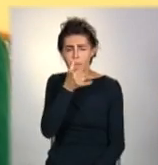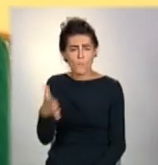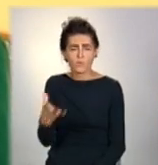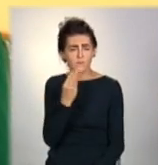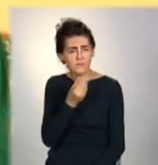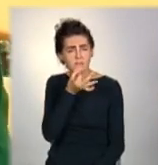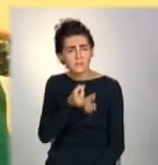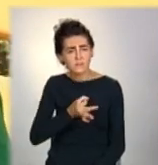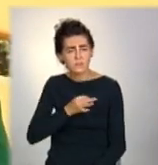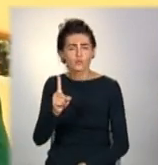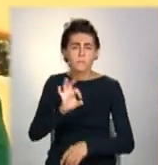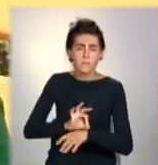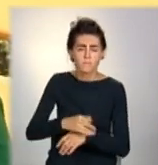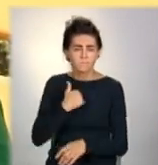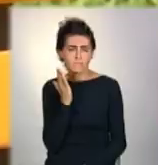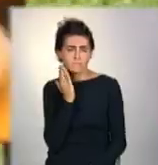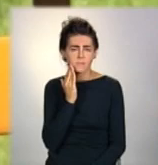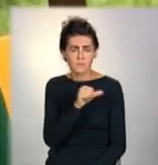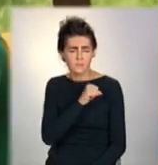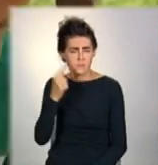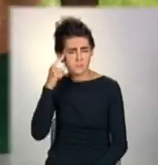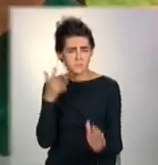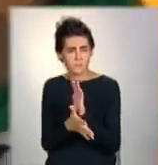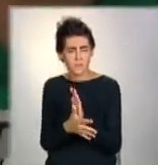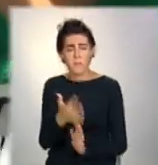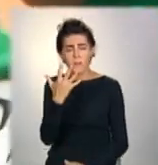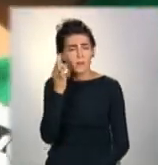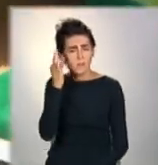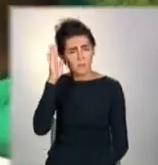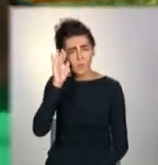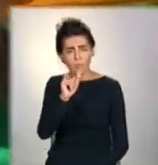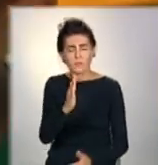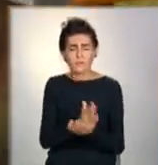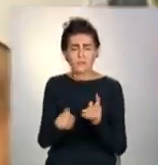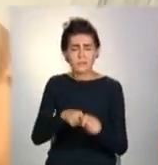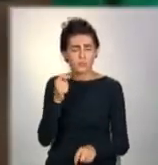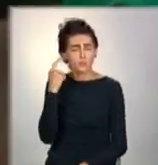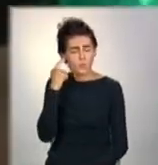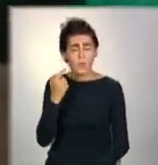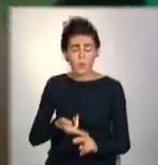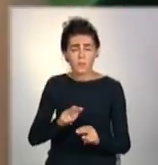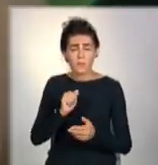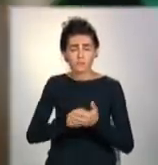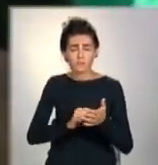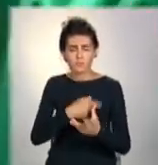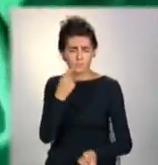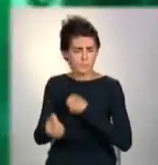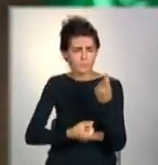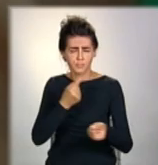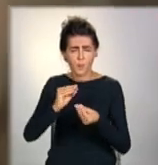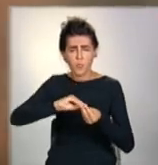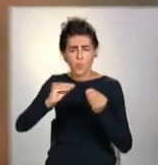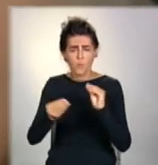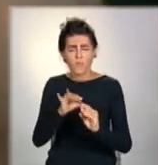що болить. Треба догадуватися або розуміти. П'ятирічний хлопчик має ваду слуха. Через це купа проблем, в тому